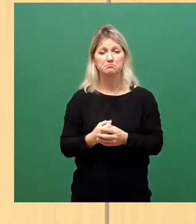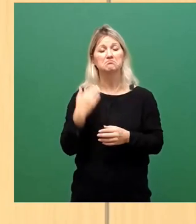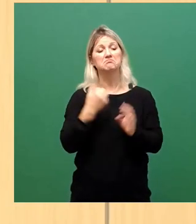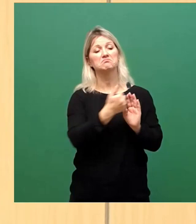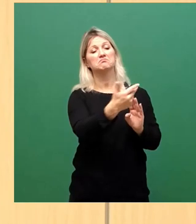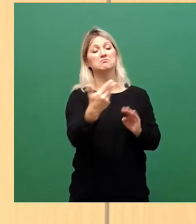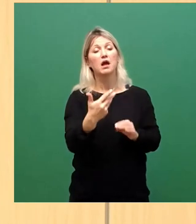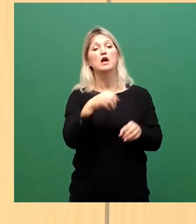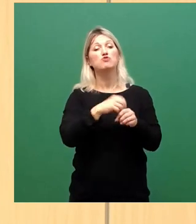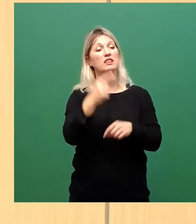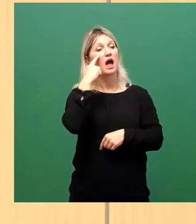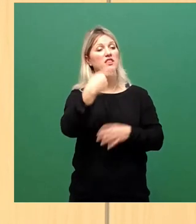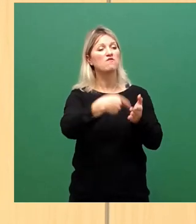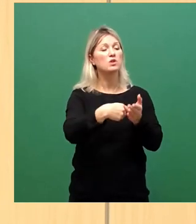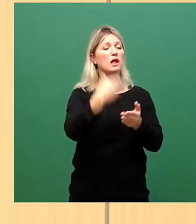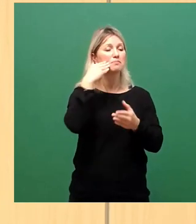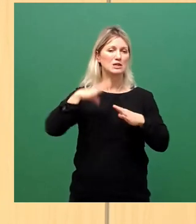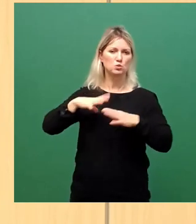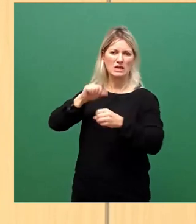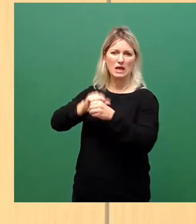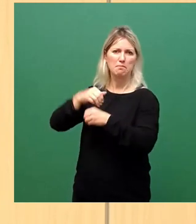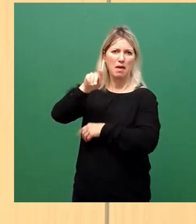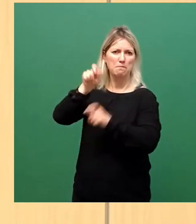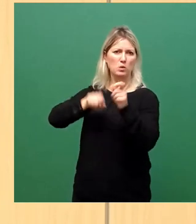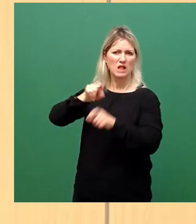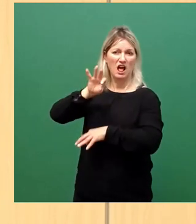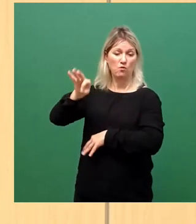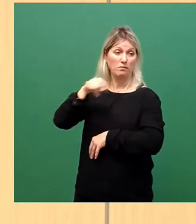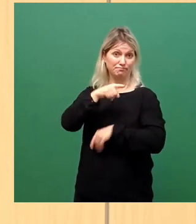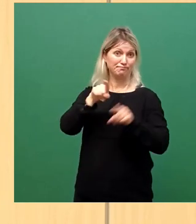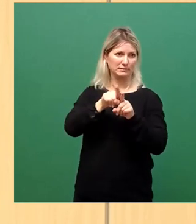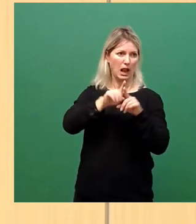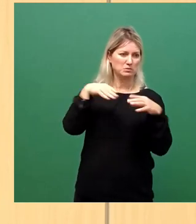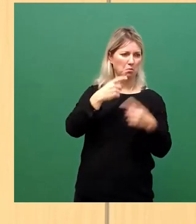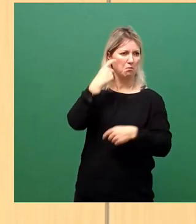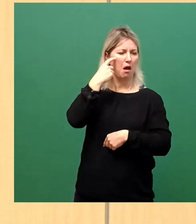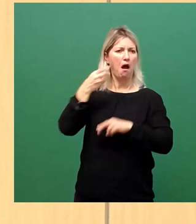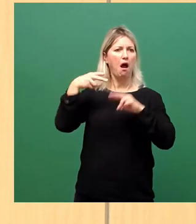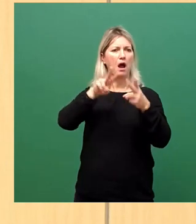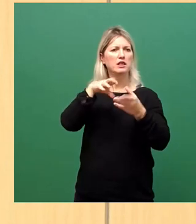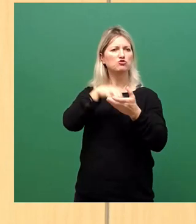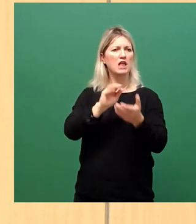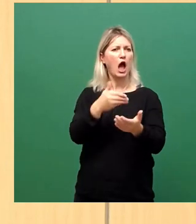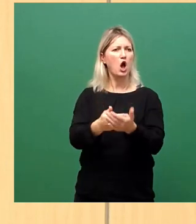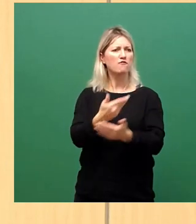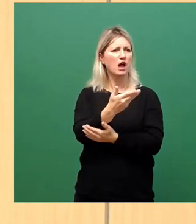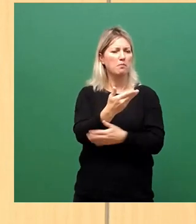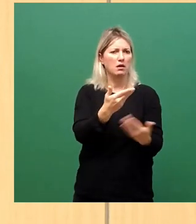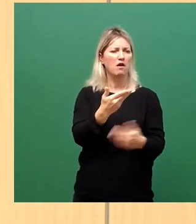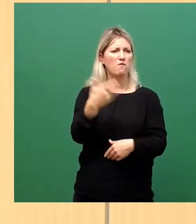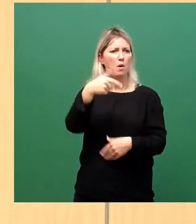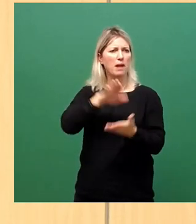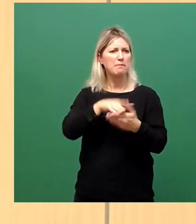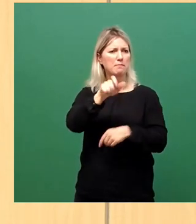Gesundheitsamt fordern, sind dann dieselben, die sich wundern, dass andere städtische Aufgaben nicht mehr ausreichend bearbeitet werden, weil dort das Personal fehlt.